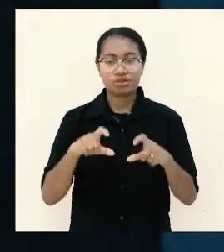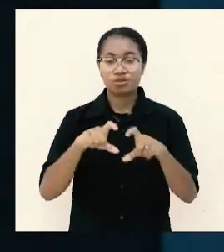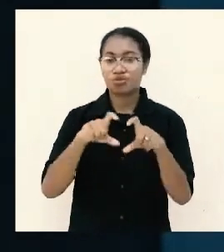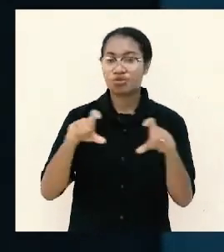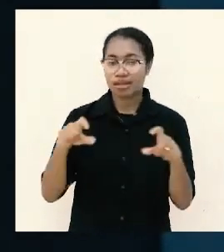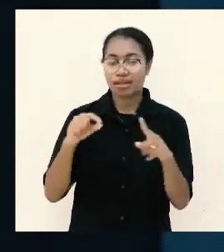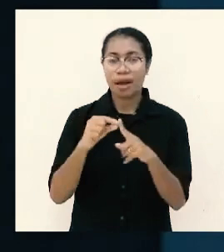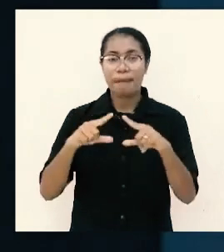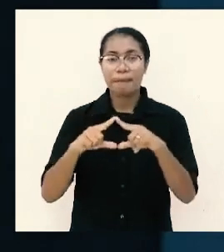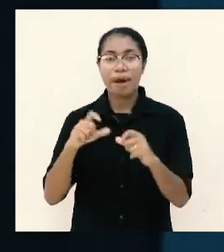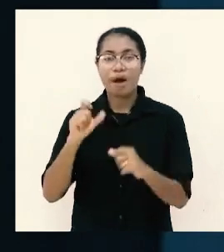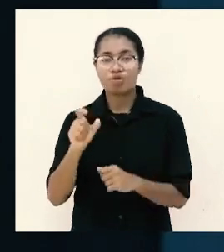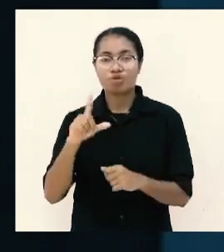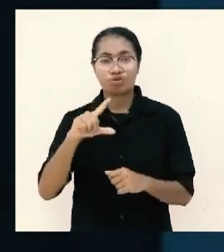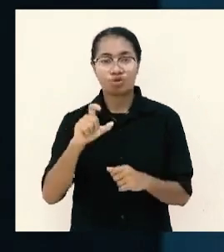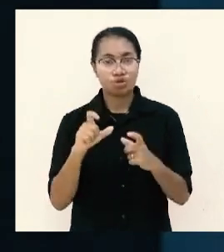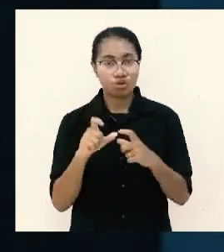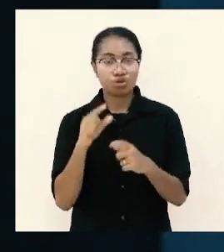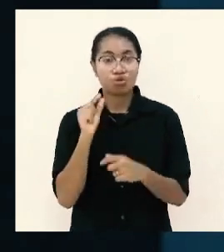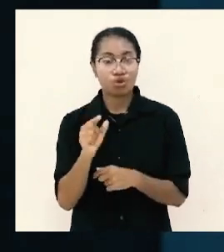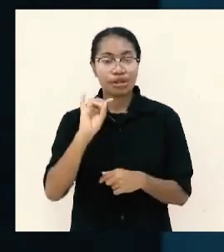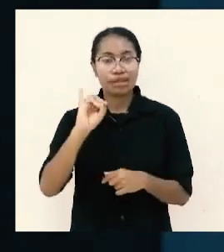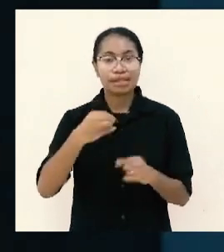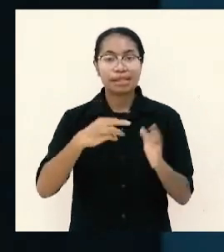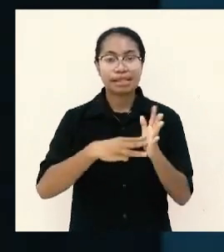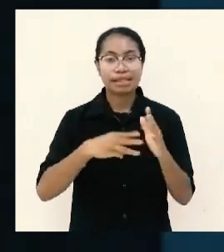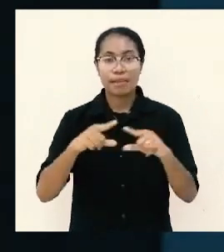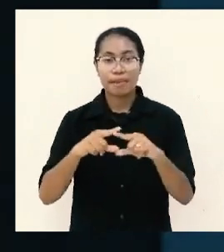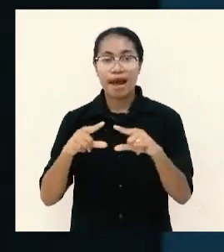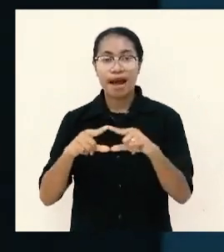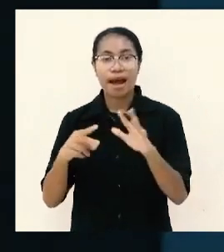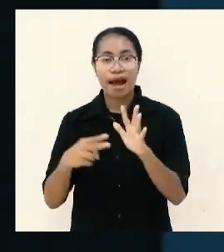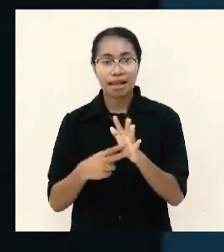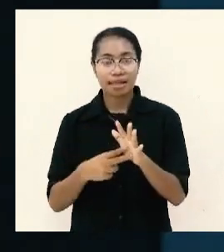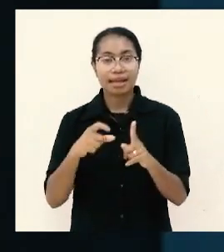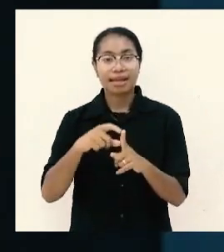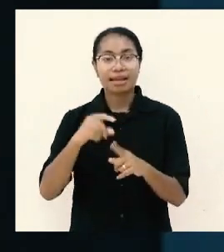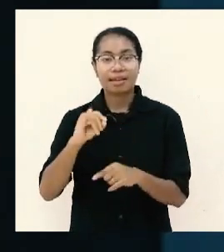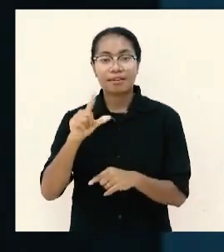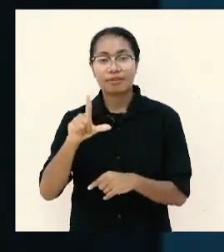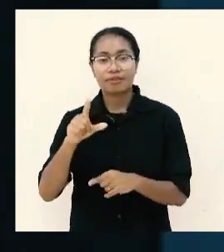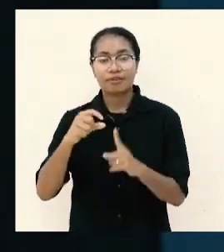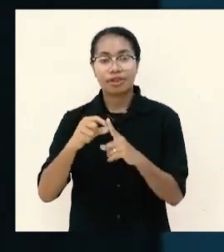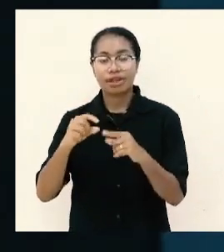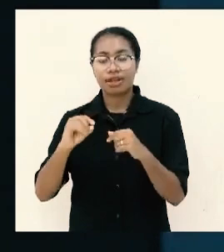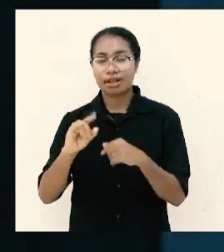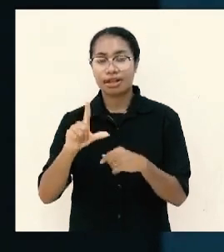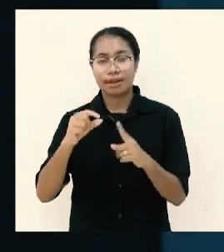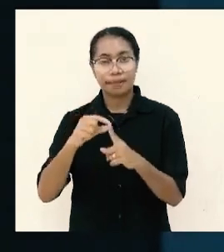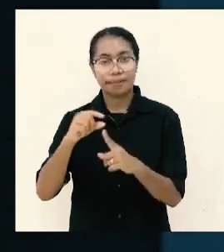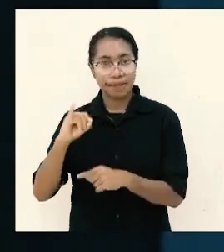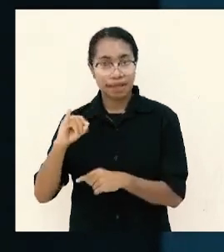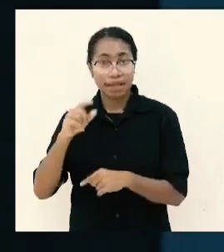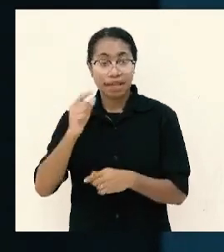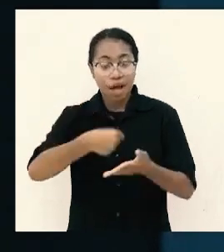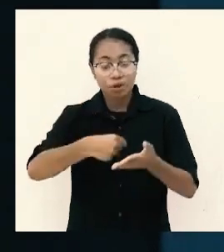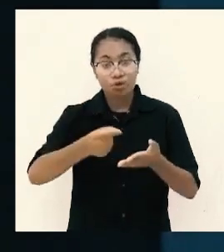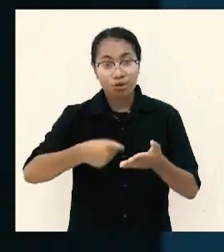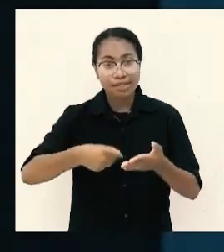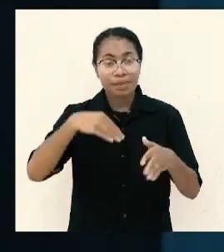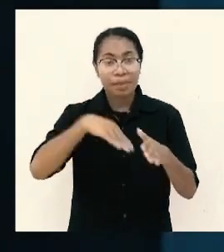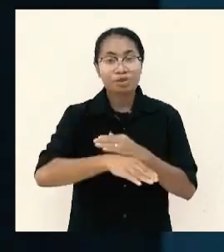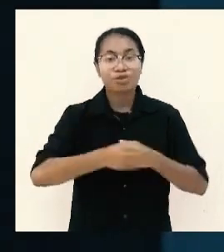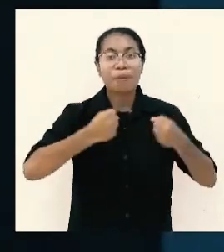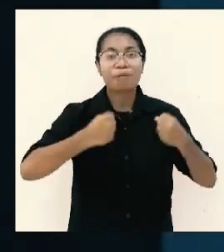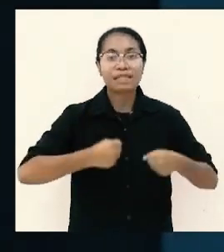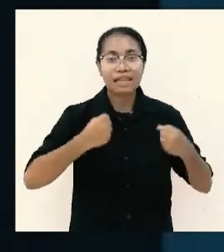Filipi. Paulus menulis surat ini sementara dia ada di dalam penjara. Karena dia mempunyai hubungan